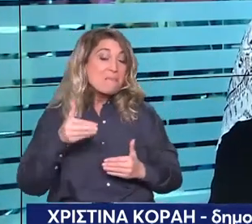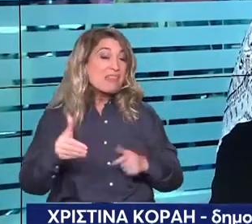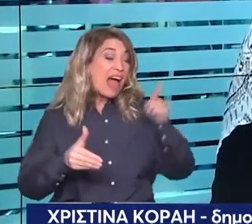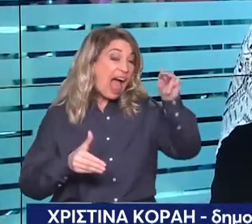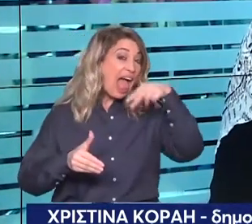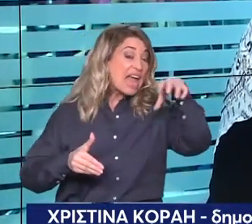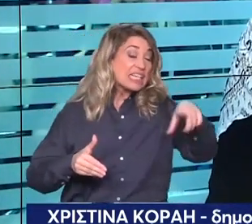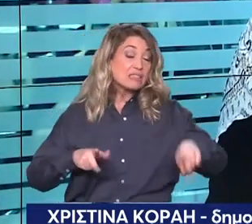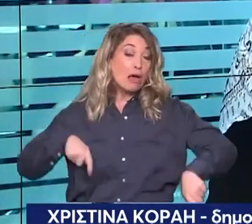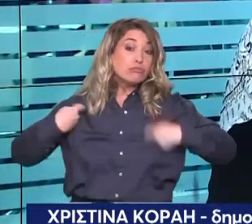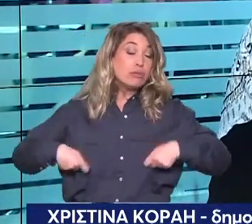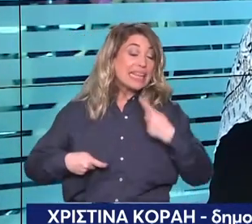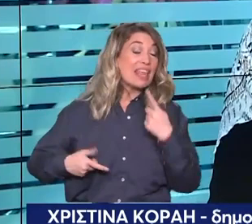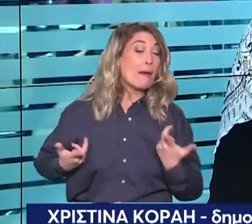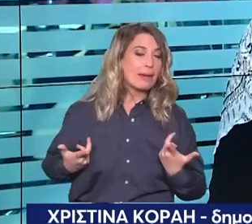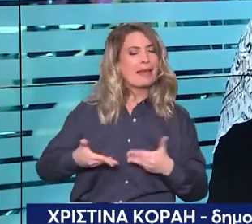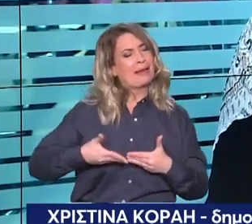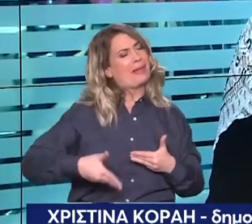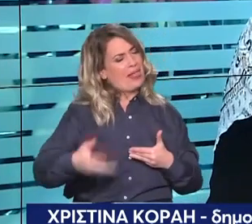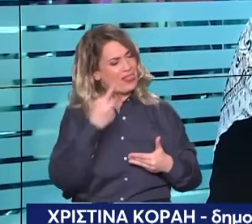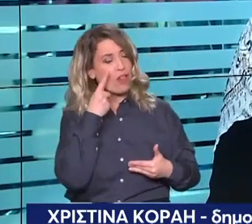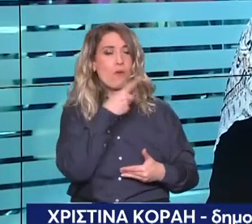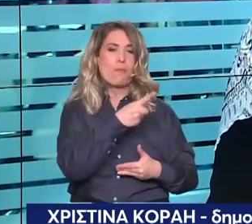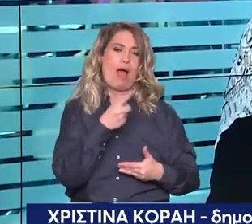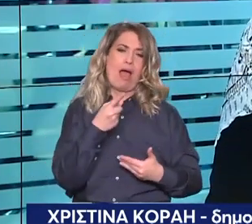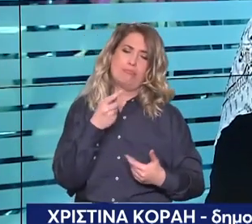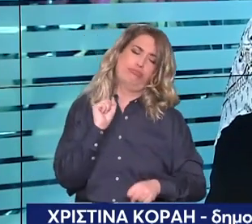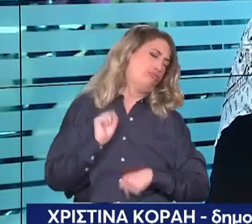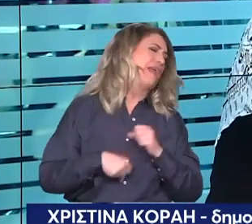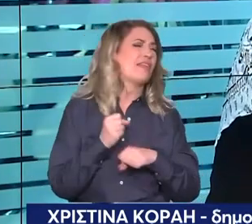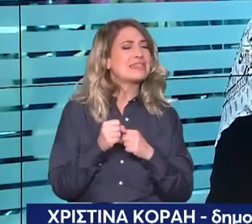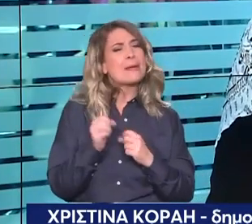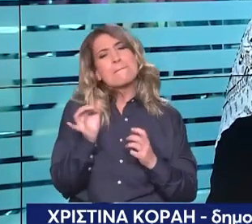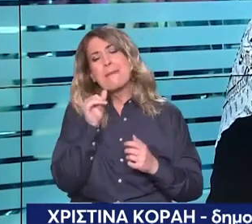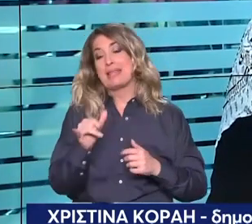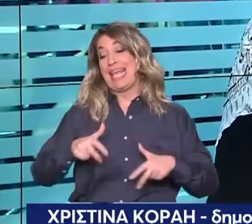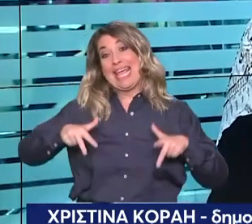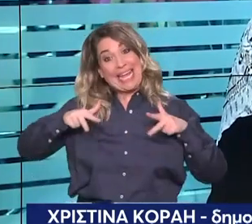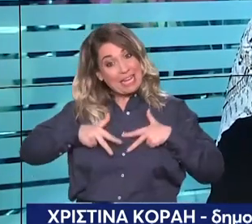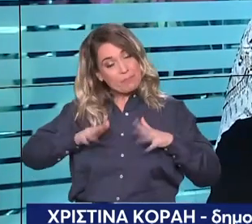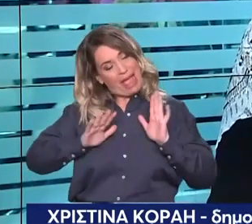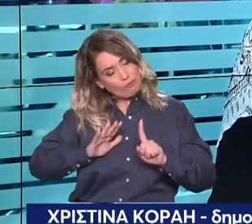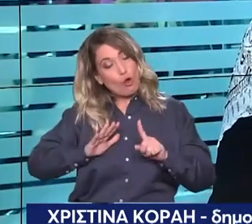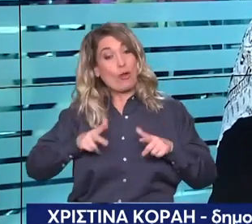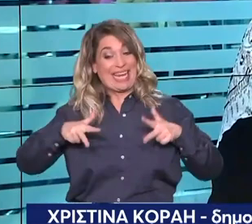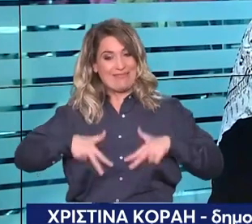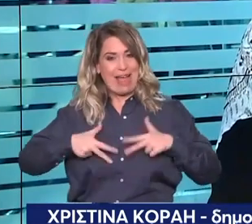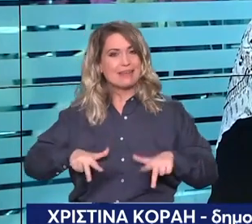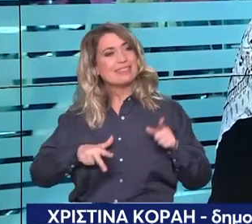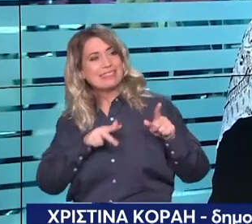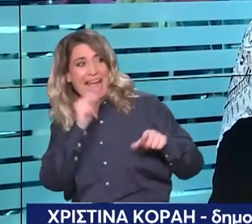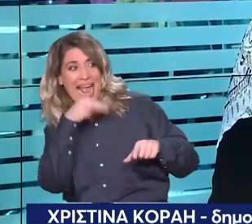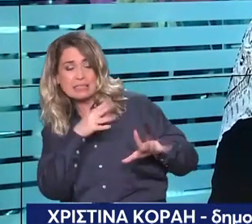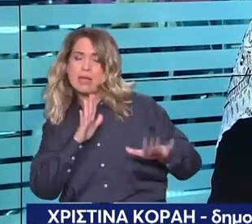παίξει και αυτή ρόλο στο σκηνικό που θα διαμορφωθεί. Μην το ξεχνάμε. Αλλά φαίνεται ότι η κυβέρνηση πάει να το κλείσει γρήγορα μέσα σε ένα